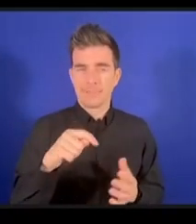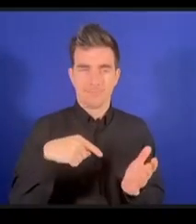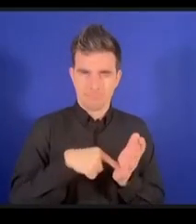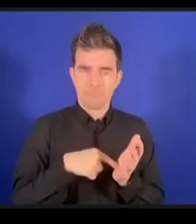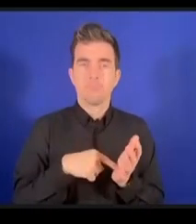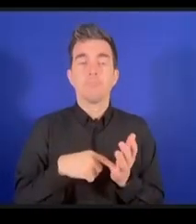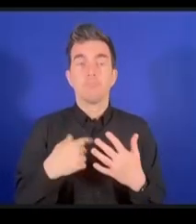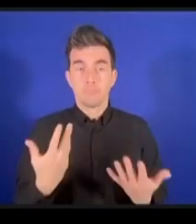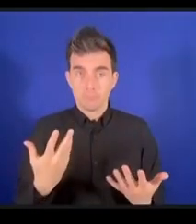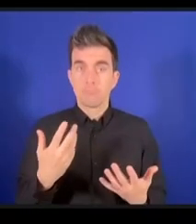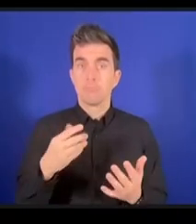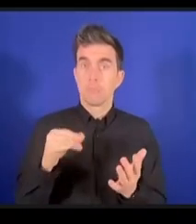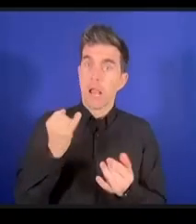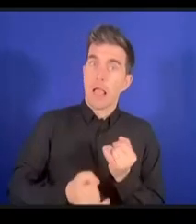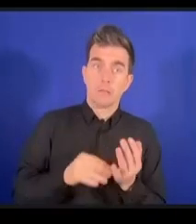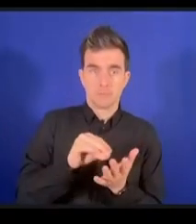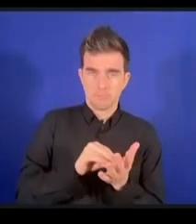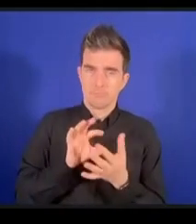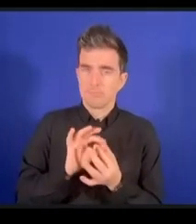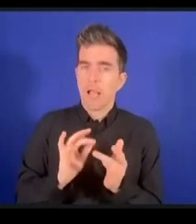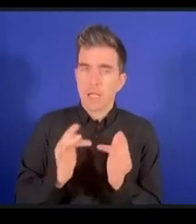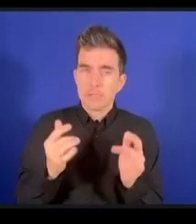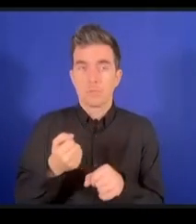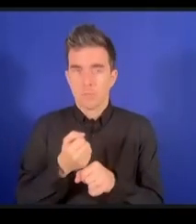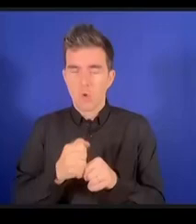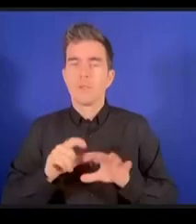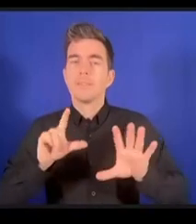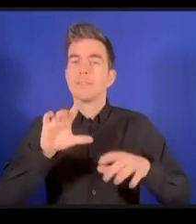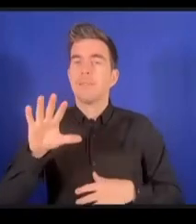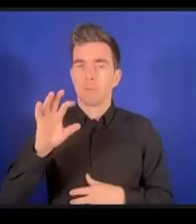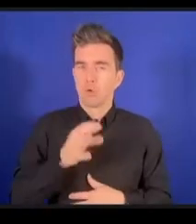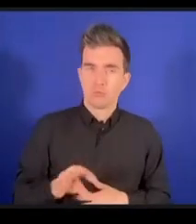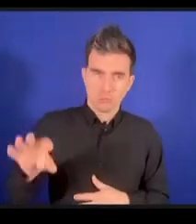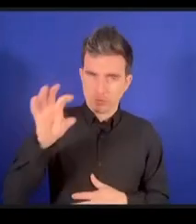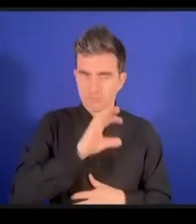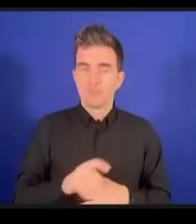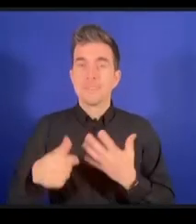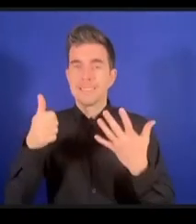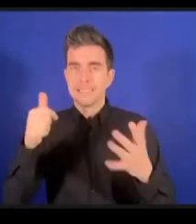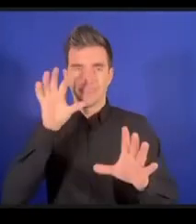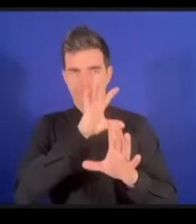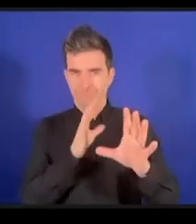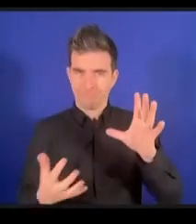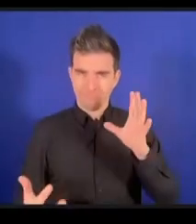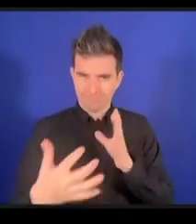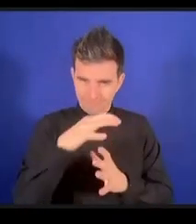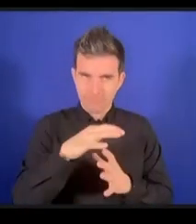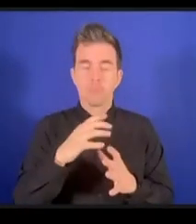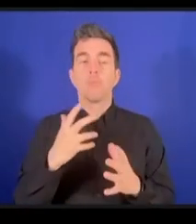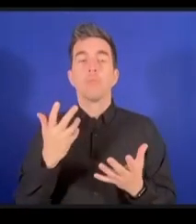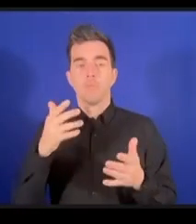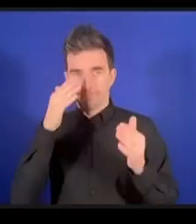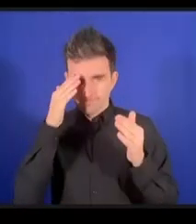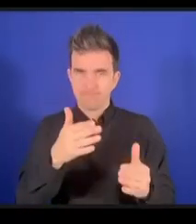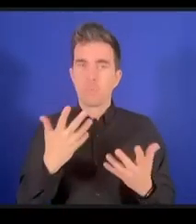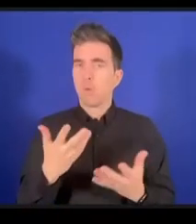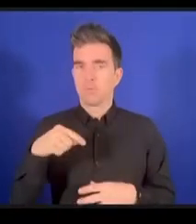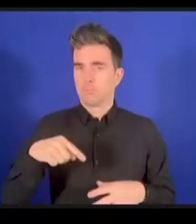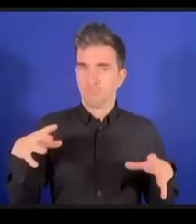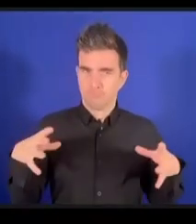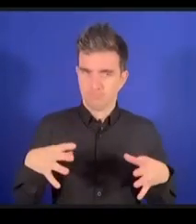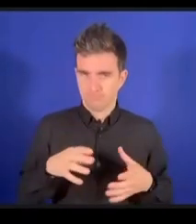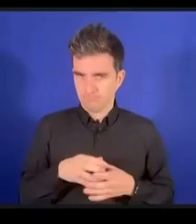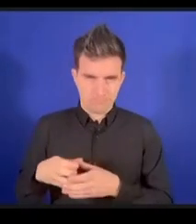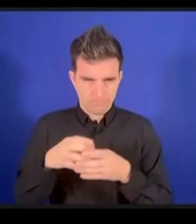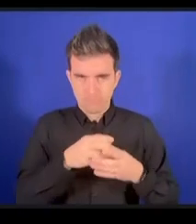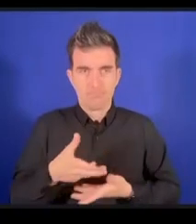un grand nombre de pays dans les six continents ça c'est notre mandat c'est notre travail et ça